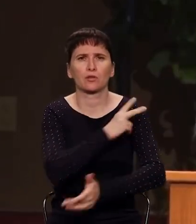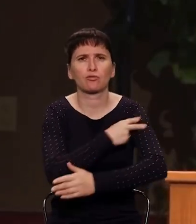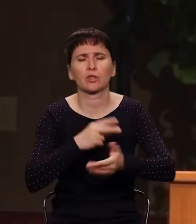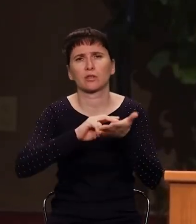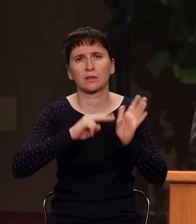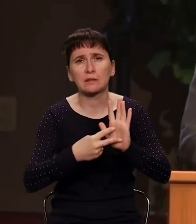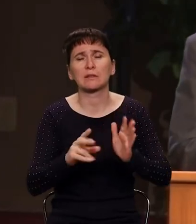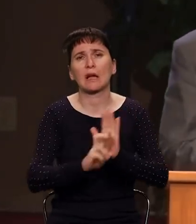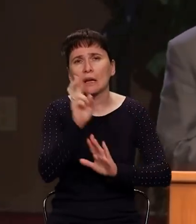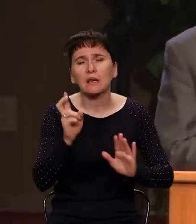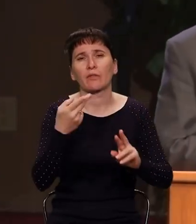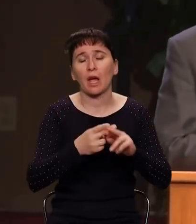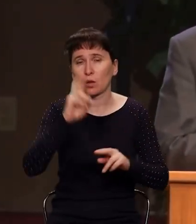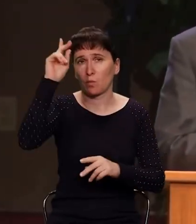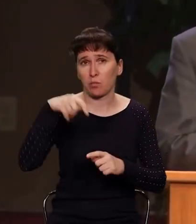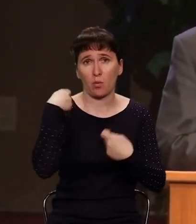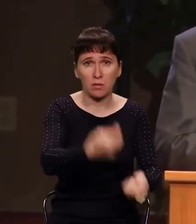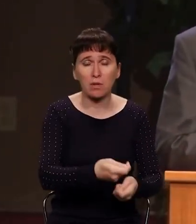свое обращение, свое послание.